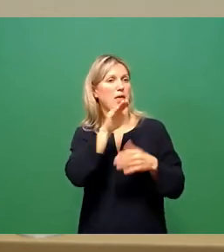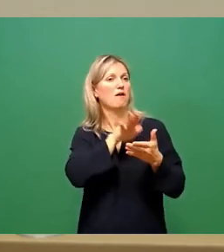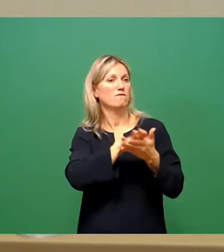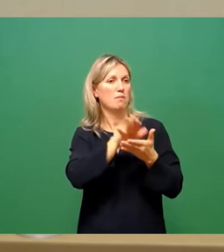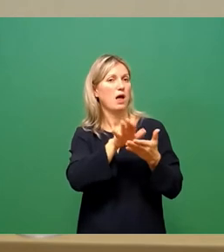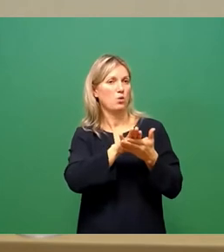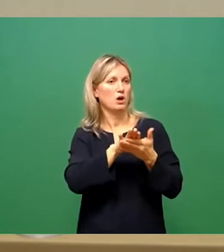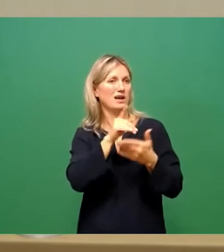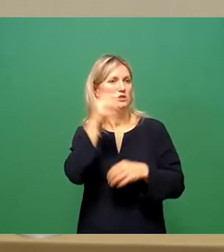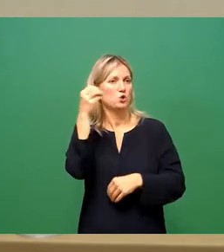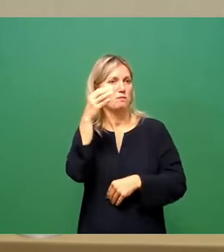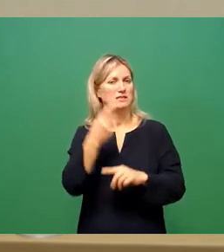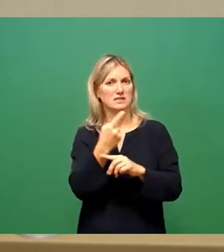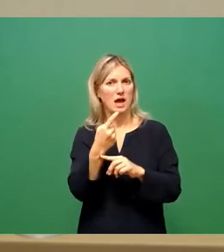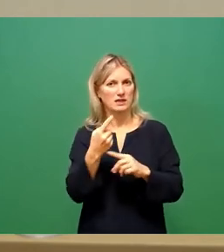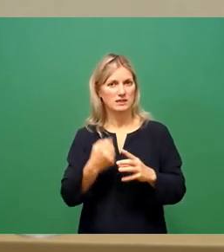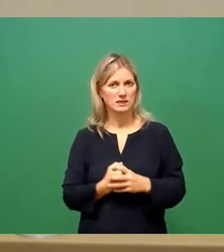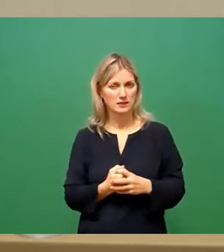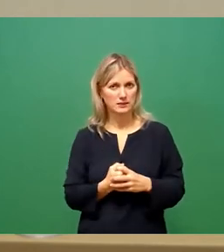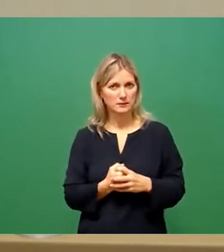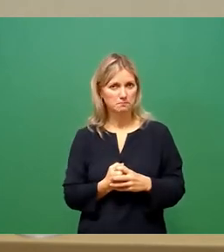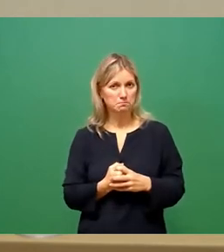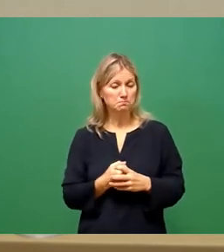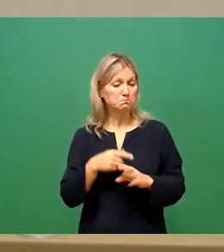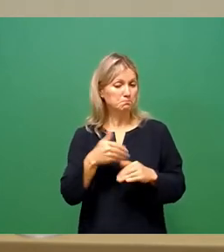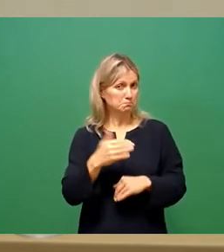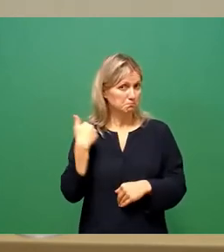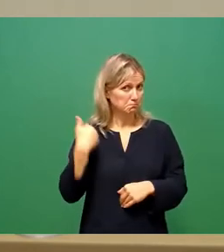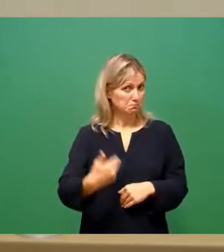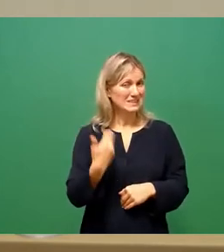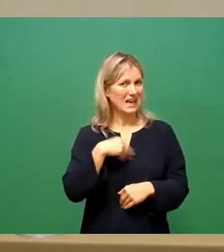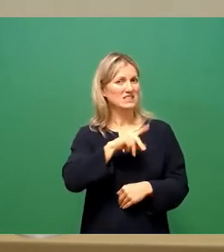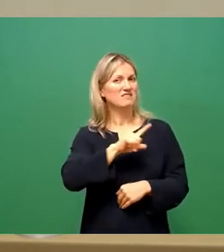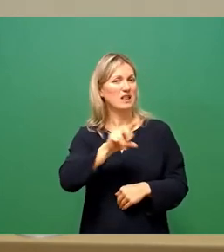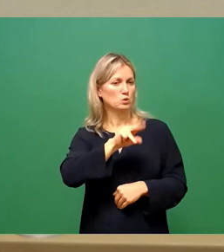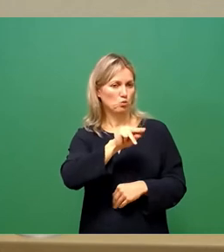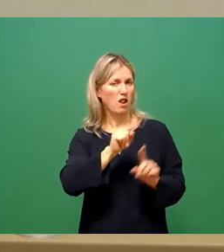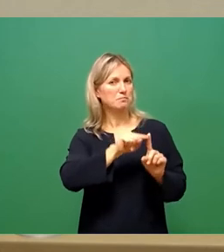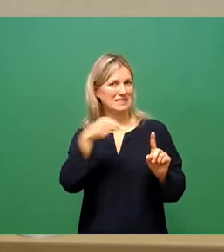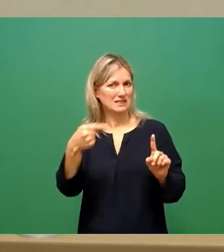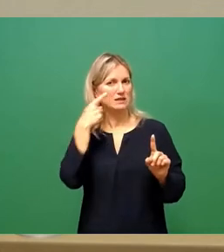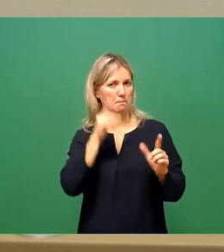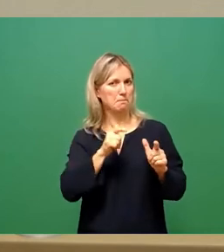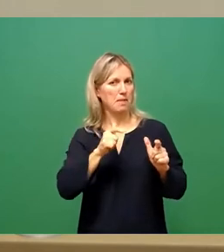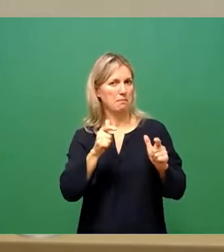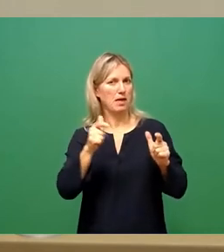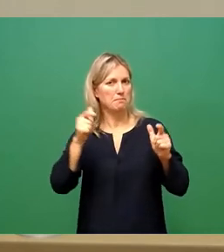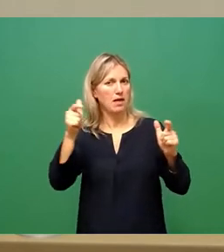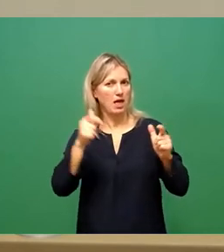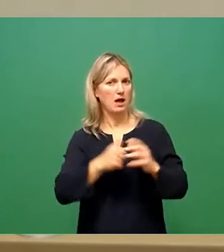geben wird. Das heißt, die geben hat viel mehr seit 2012. Das war ja Ihre Frage, also entsprechend höheren